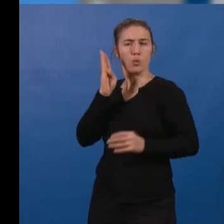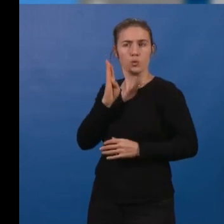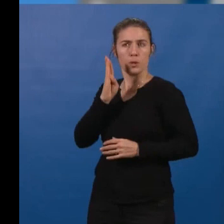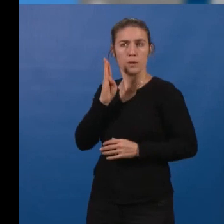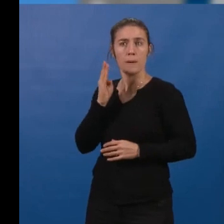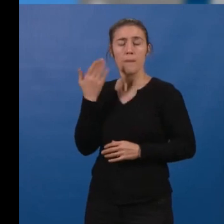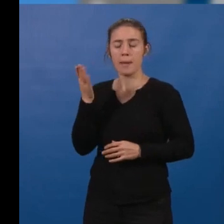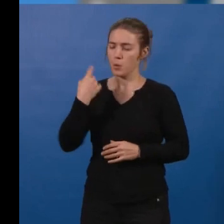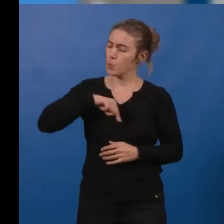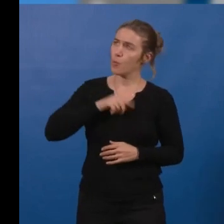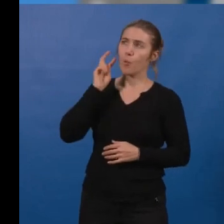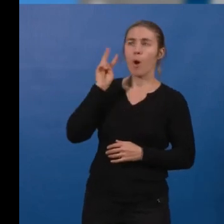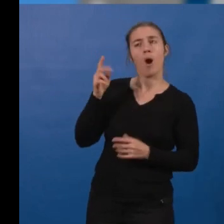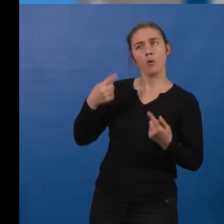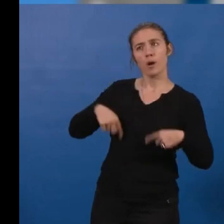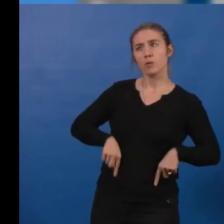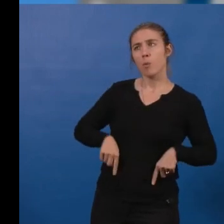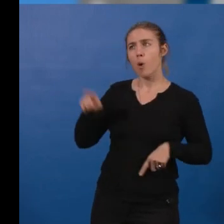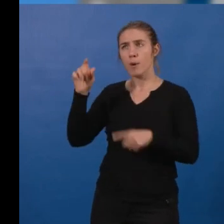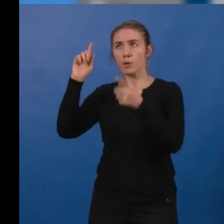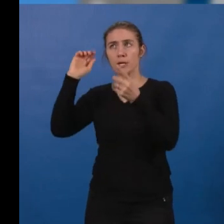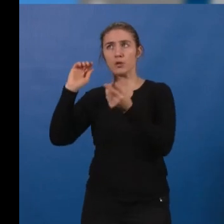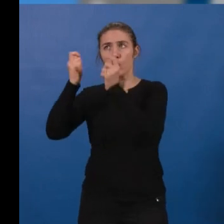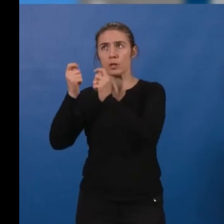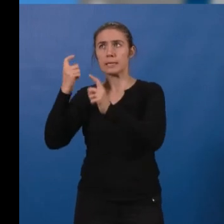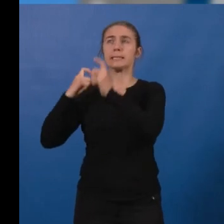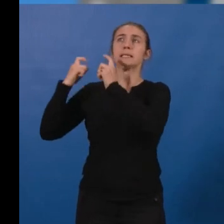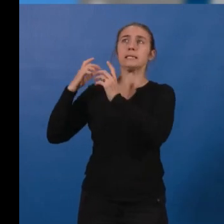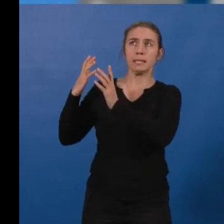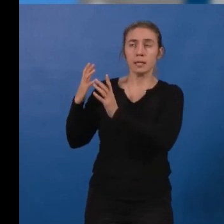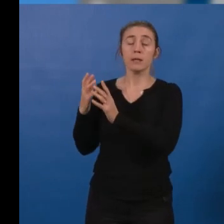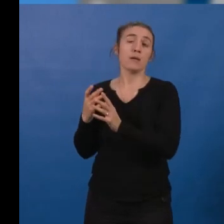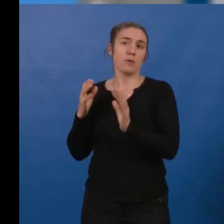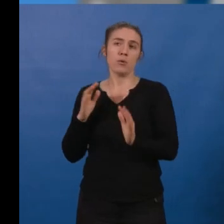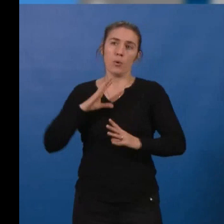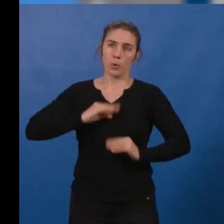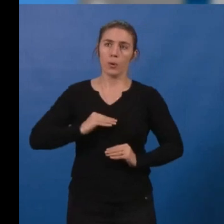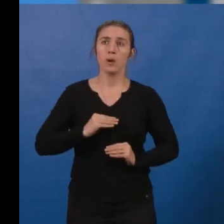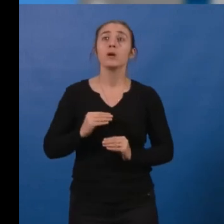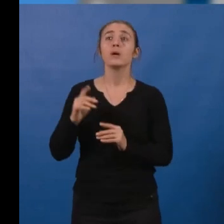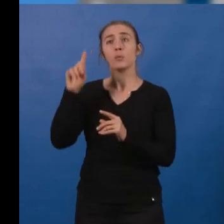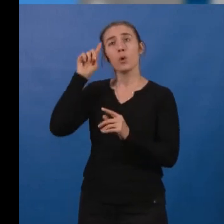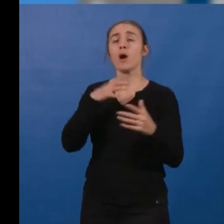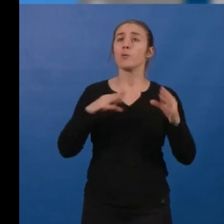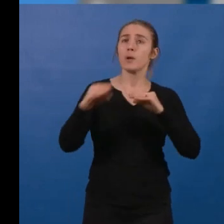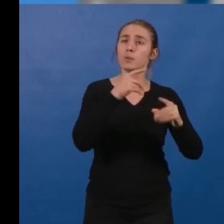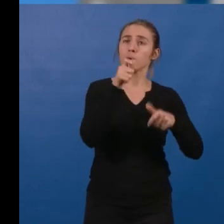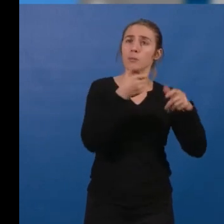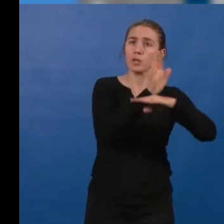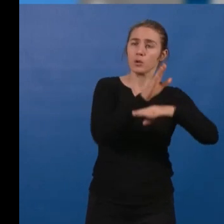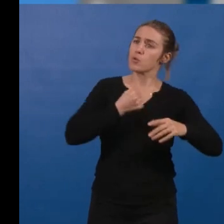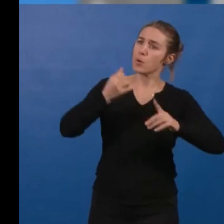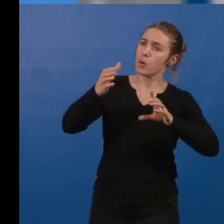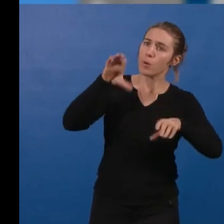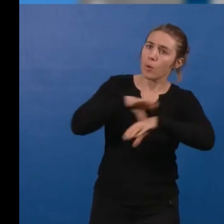félicitons que le gouvernement recule et revoie sa copie après la mobilisation très large des représentants des populations et des populations